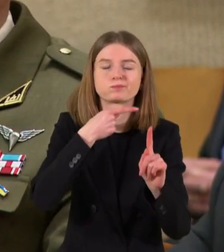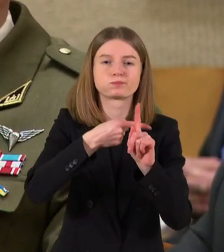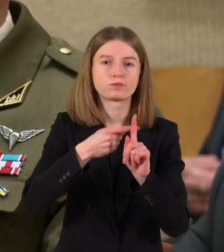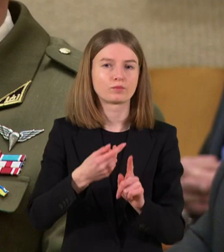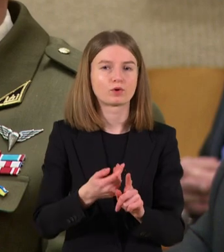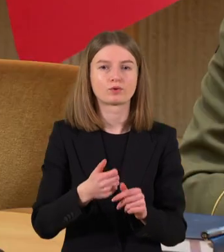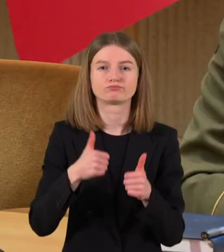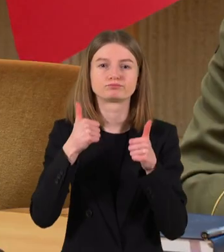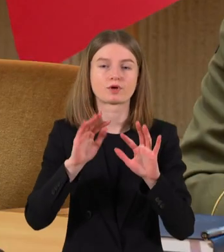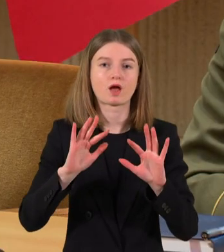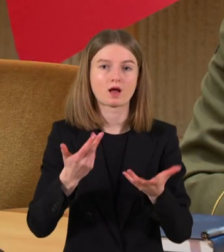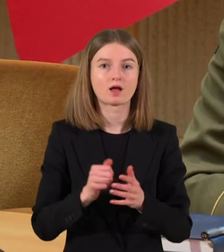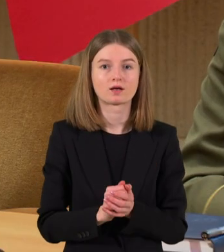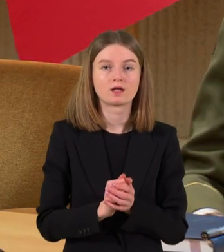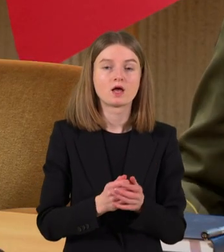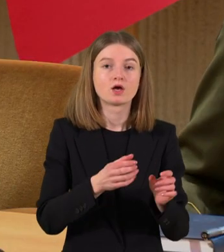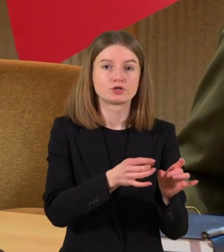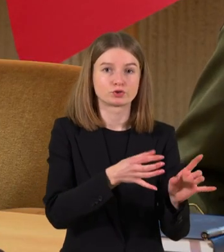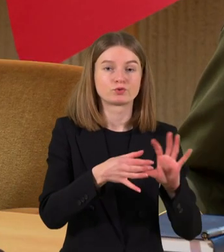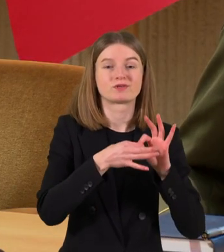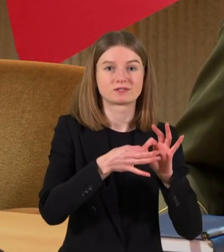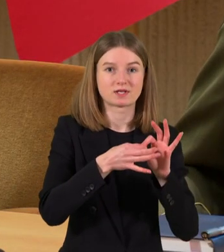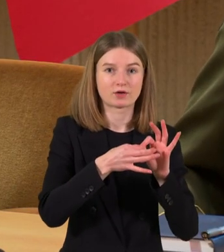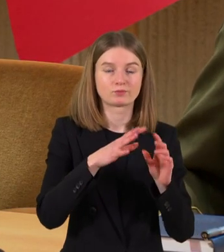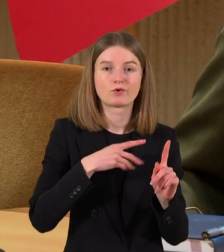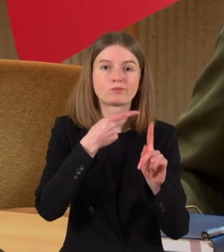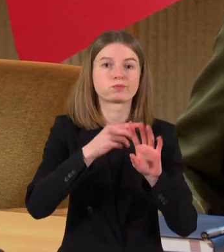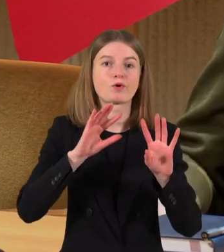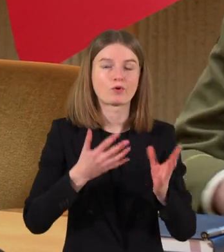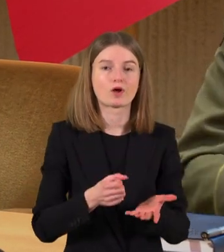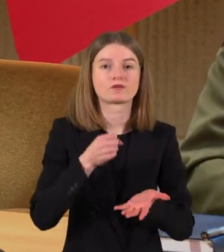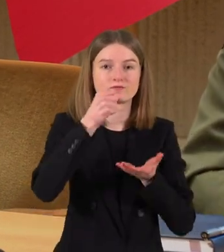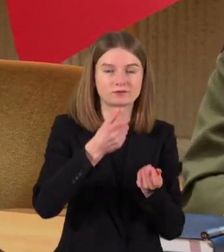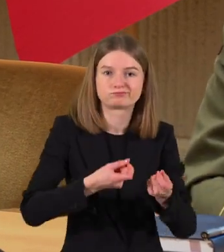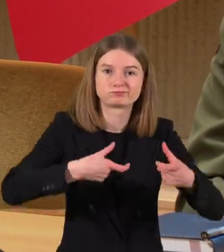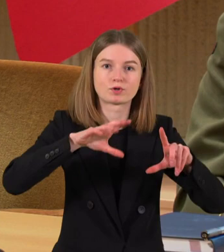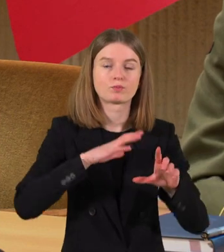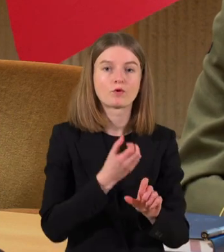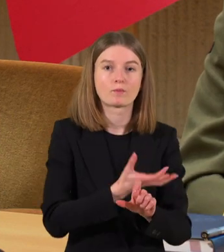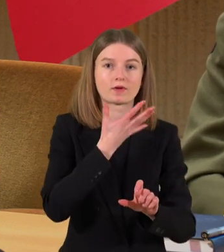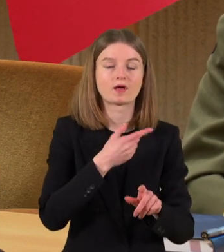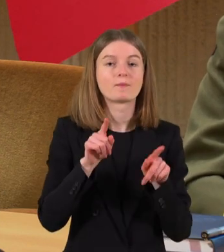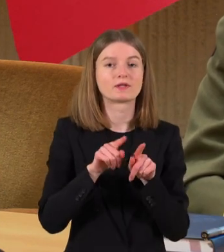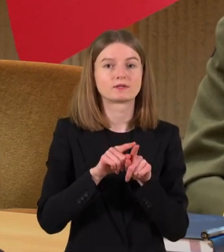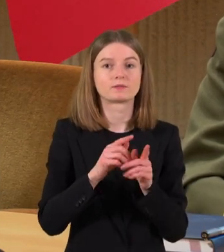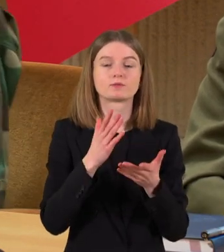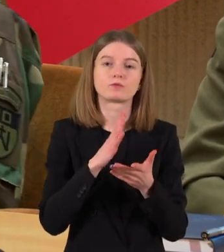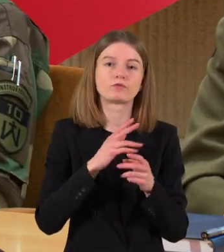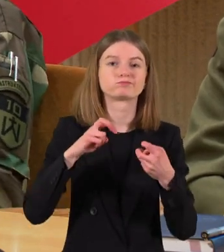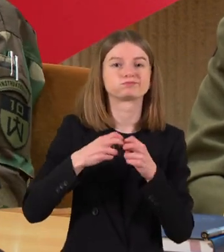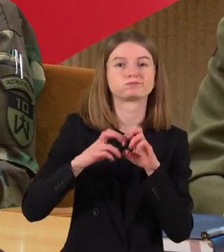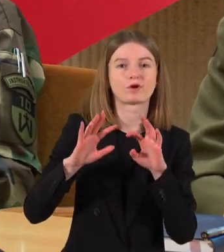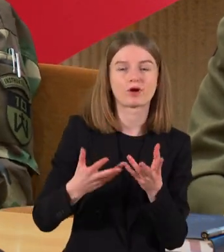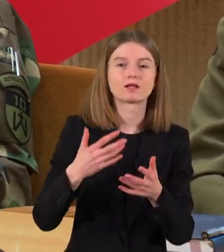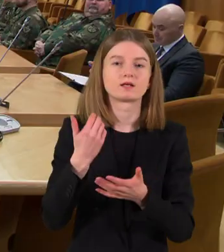finansavimą Šauliams. Tačiau jasai yra kitų rūpesčių. Personalą dar reikia užsiauginti arba pasisamdyti. Logistinės grandinės dar